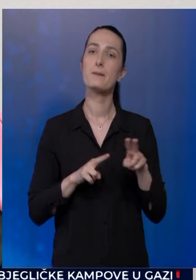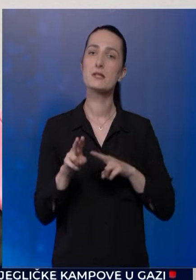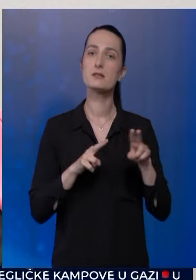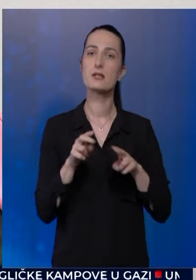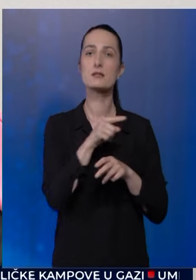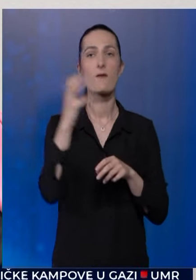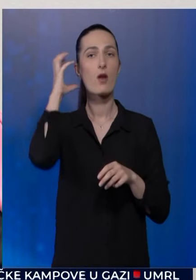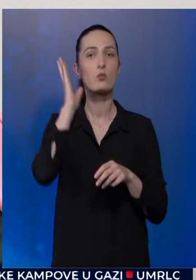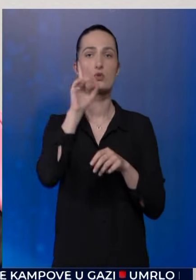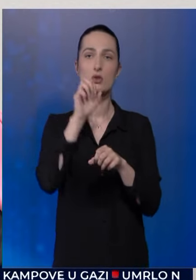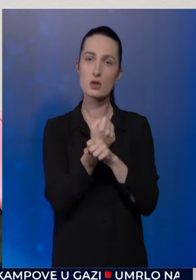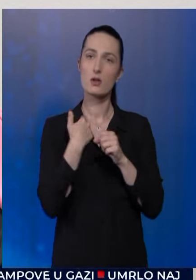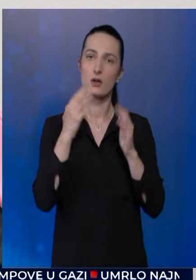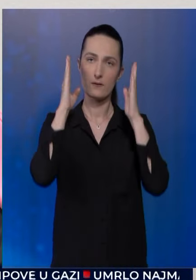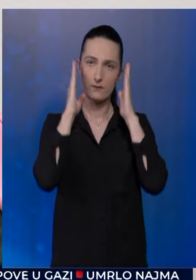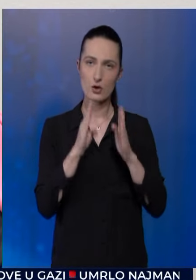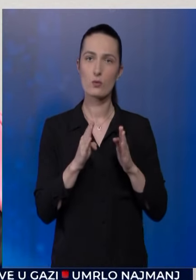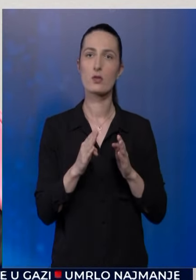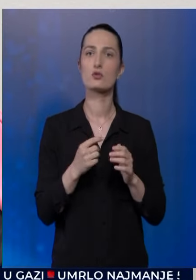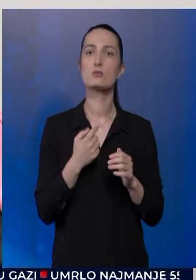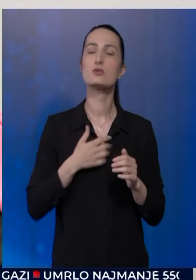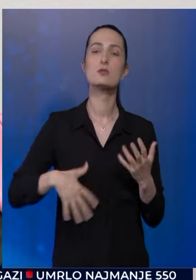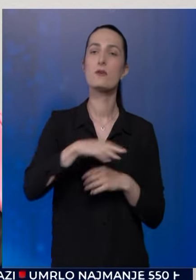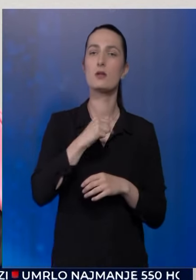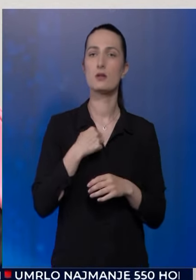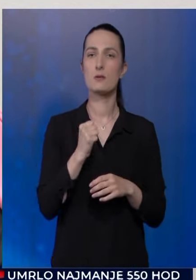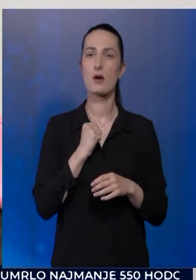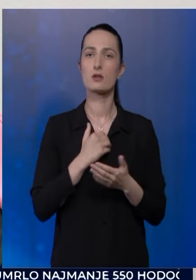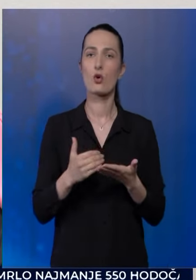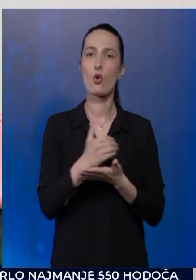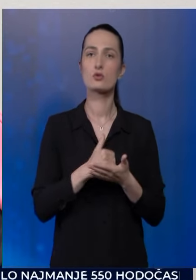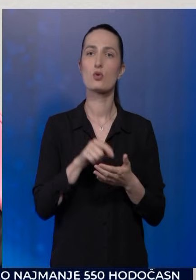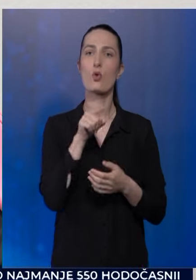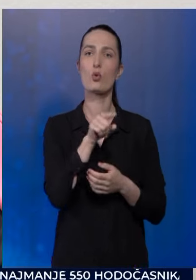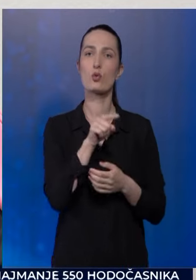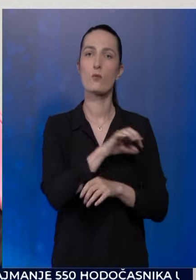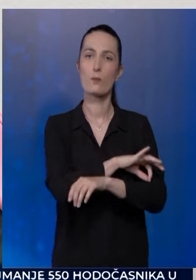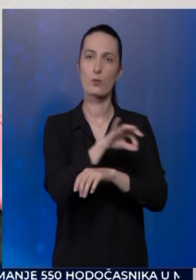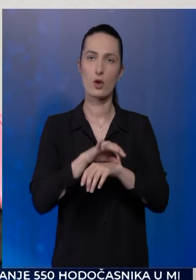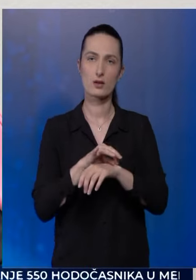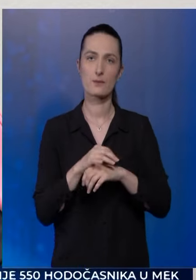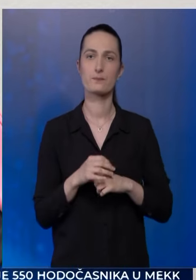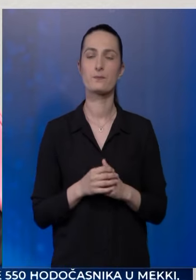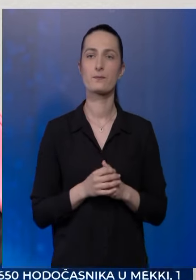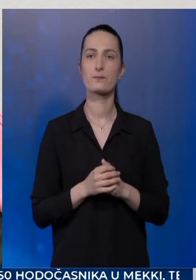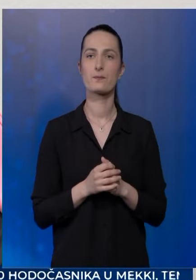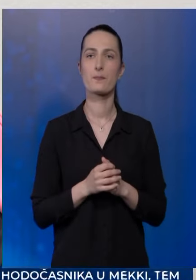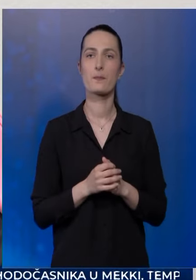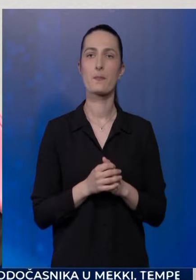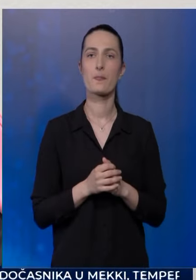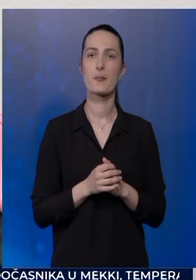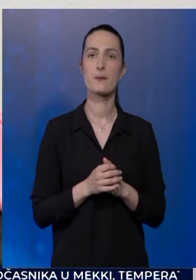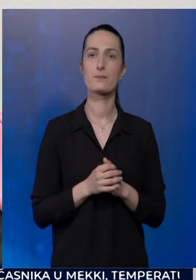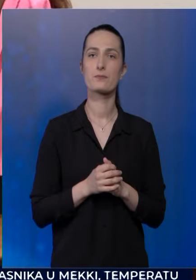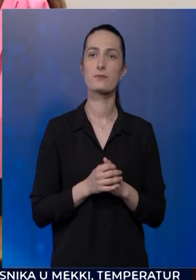što ste nam vi upravo rekli prioritet su i za vladu Bosne i Hercegovine, a vjerujem da ćemo svi imati koristi od